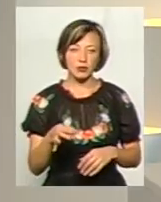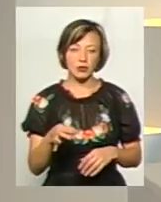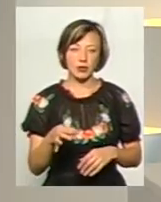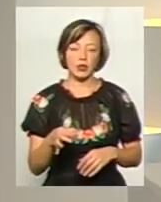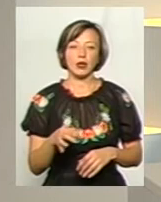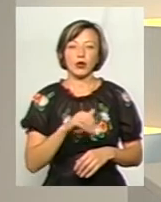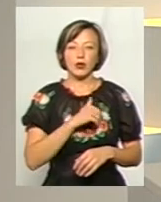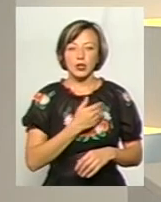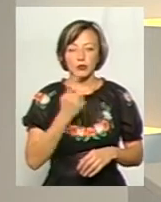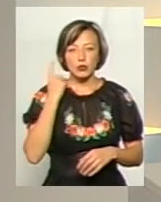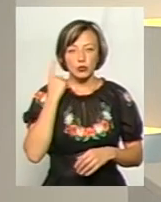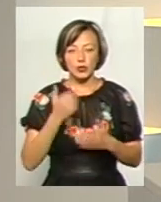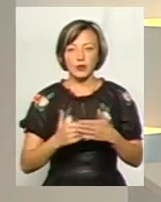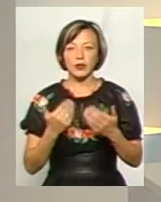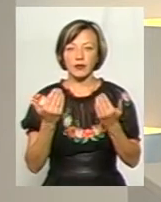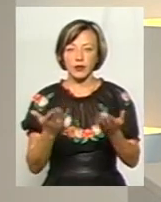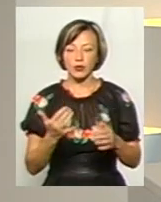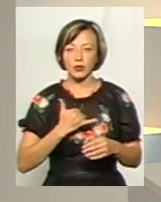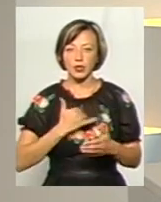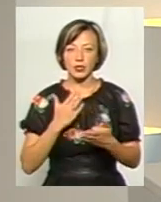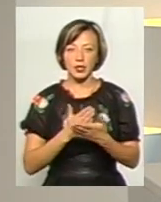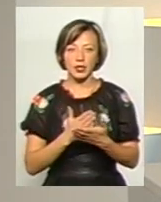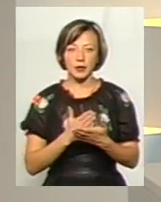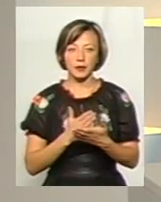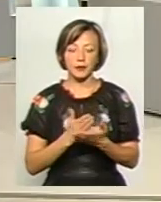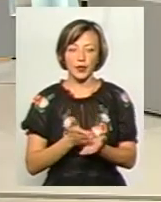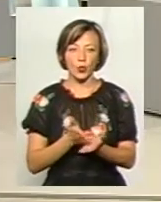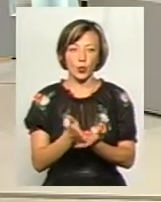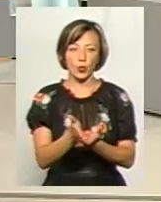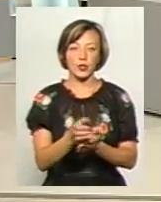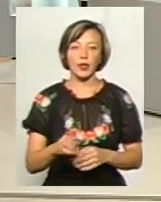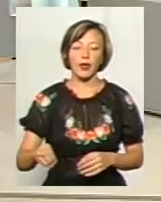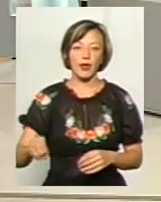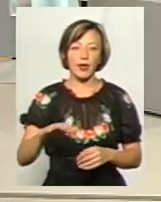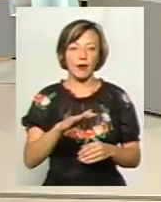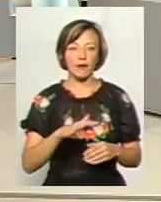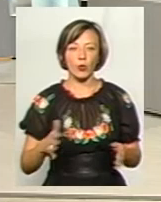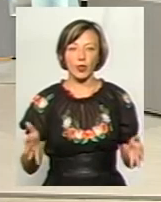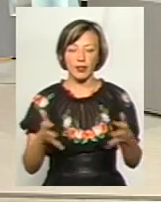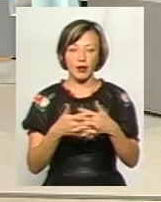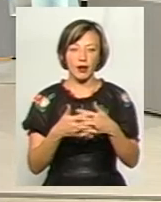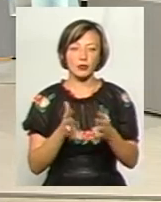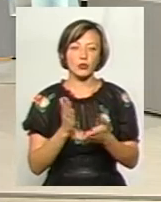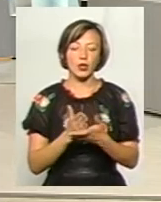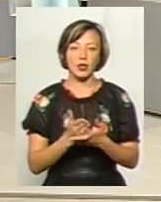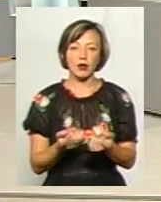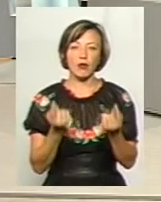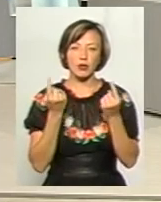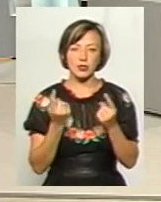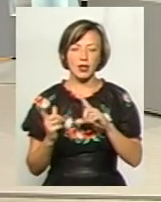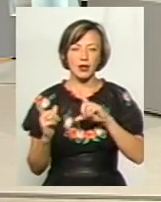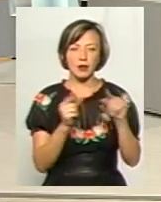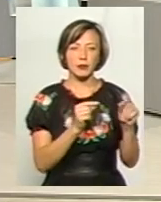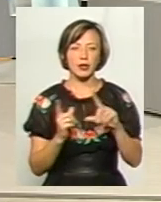хотілося б почути, в нас є зараз курс на євроінтеграцію, в нас зараз є колосальна міграція